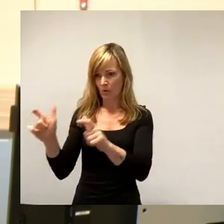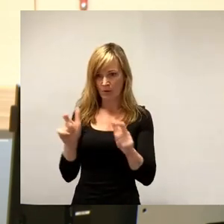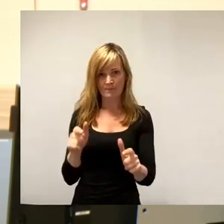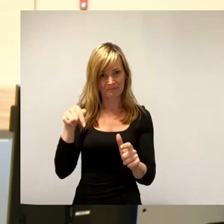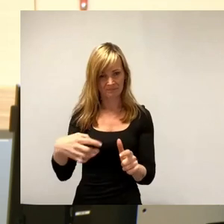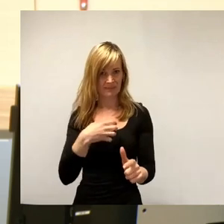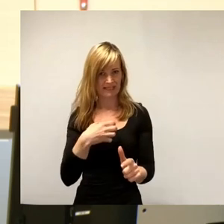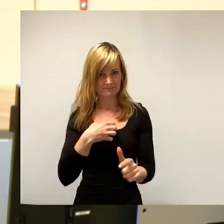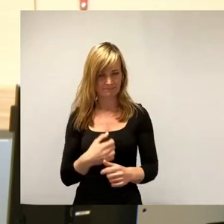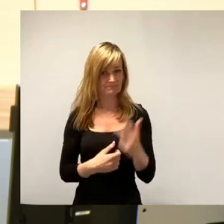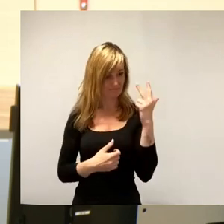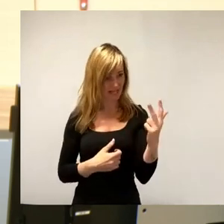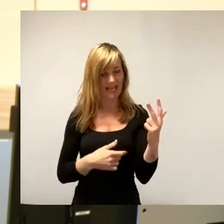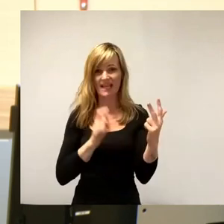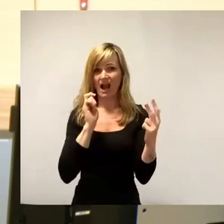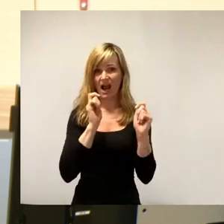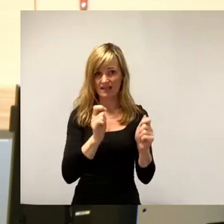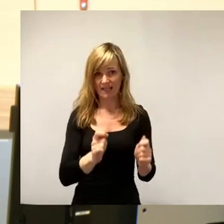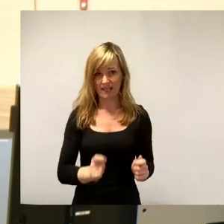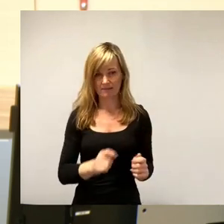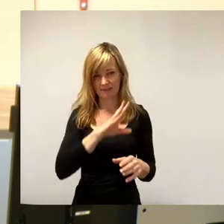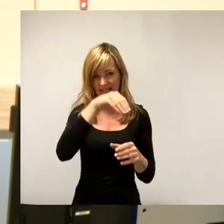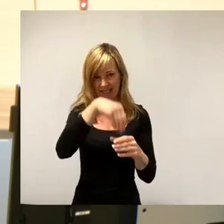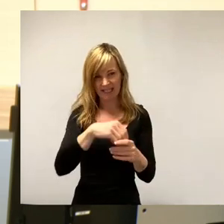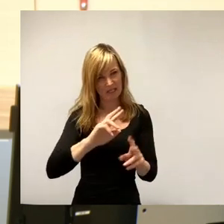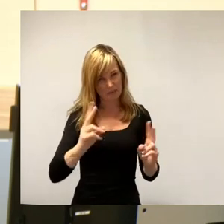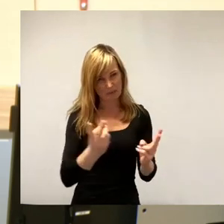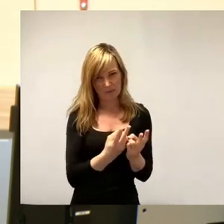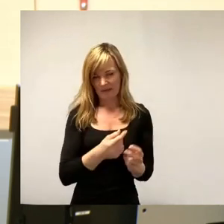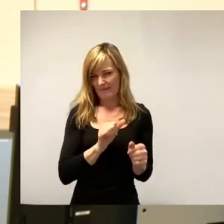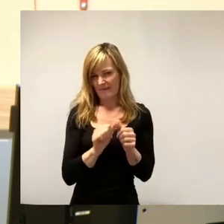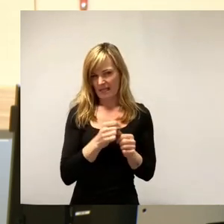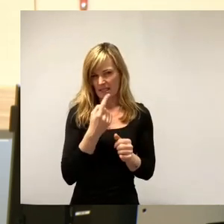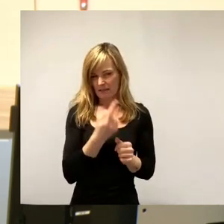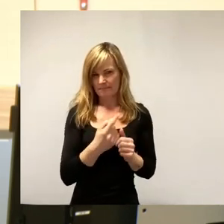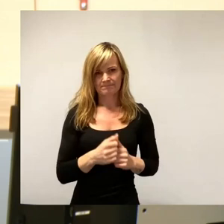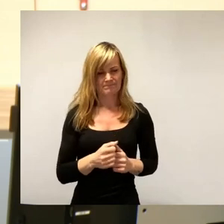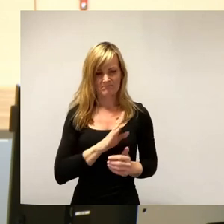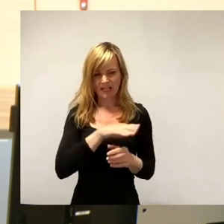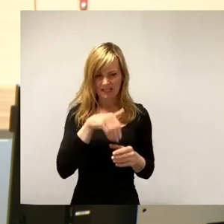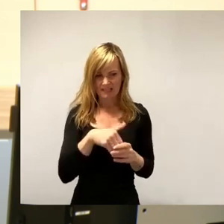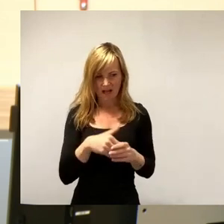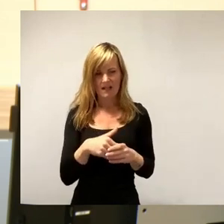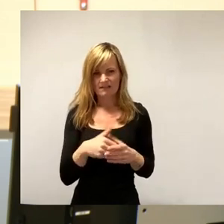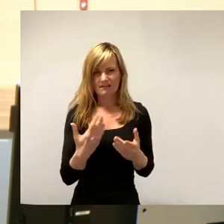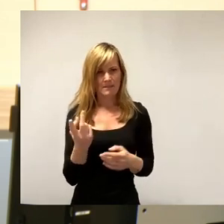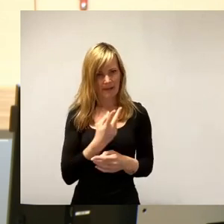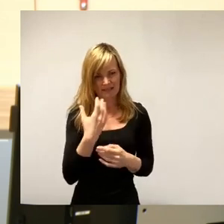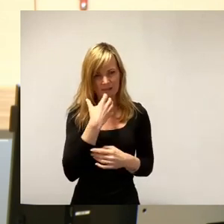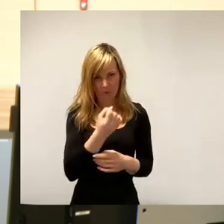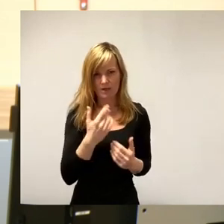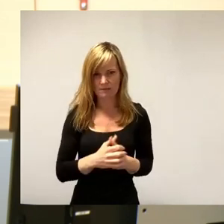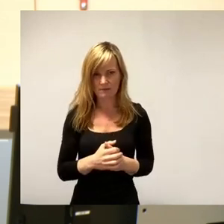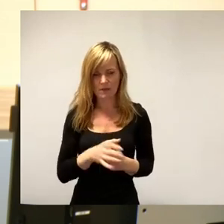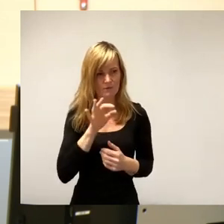Anträge, die nahezu inhaltlich identisch sind, die inhaltlich durchaus beides wollen, nämlich sowohl für die Dresdner